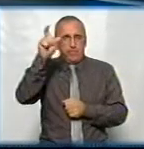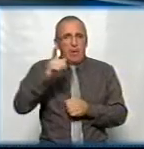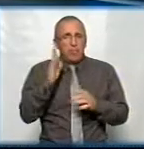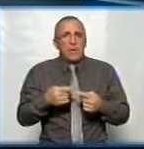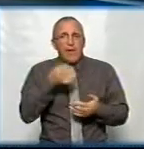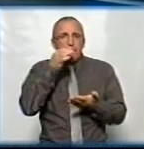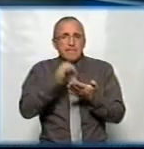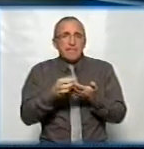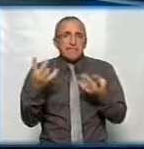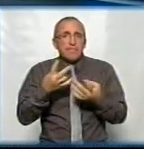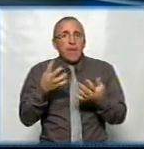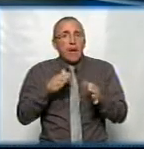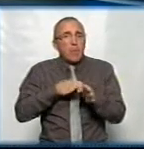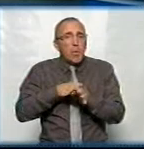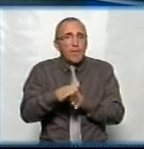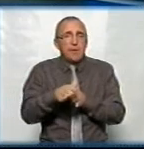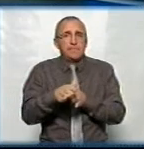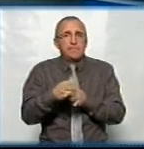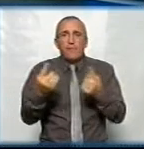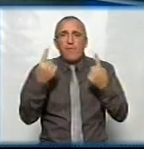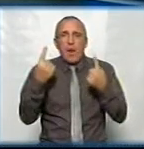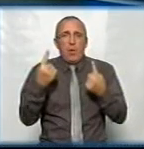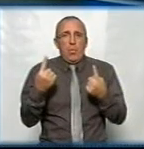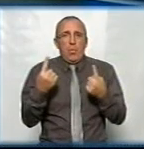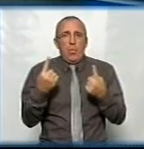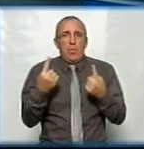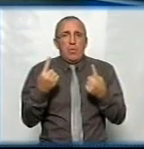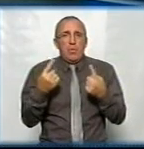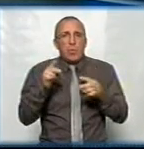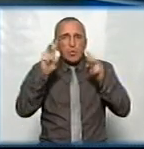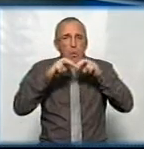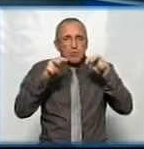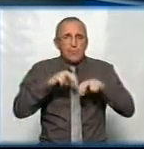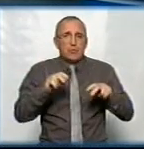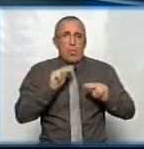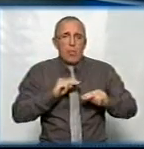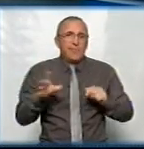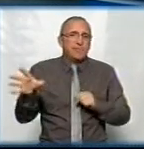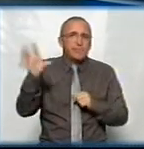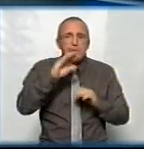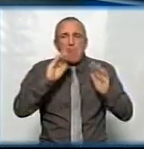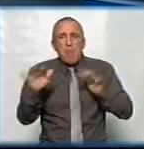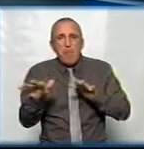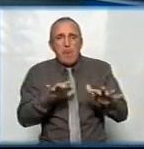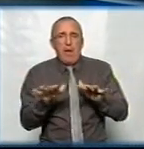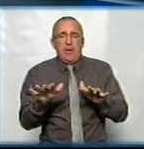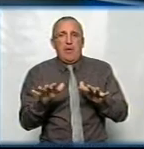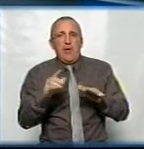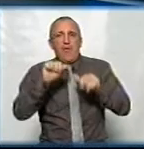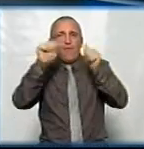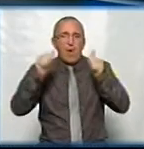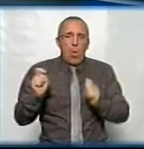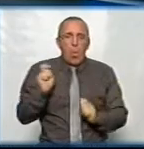відповідати, для цього треба провести дуже велику дослідницьку роботу всіх моментів, від вигляду